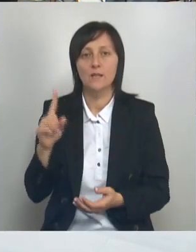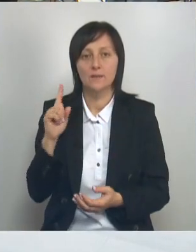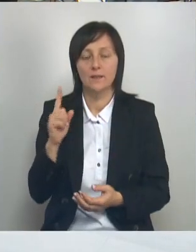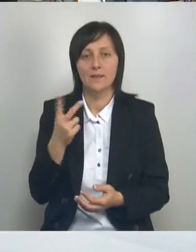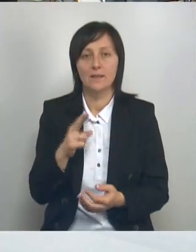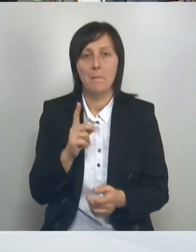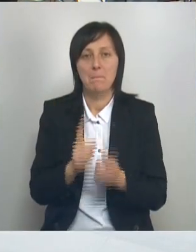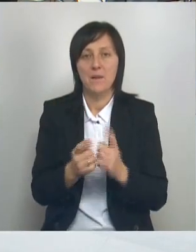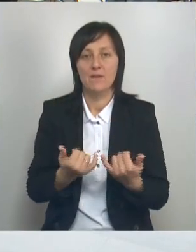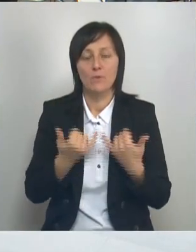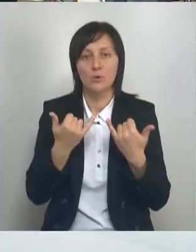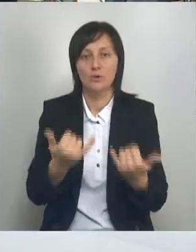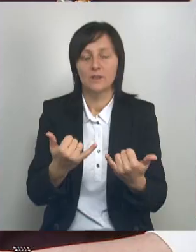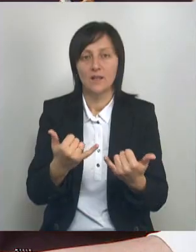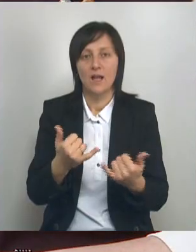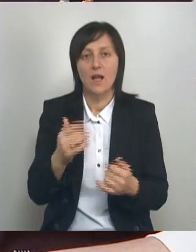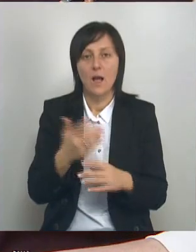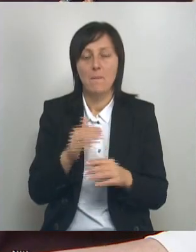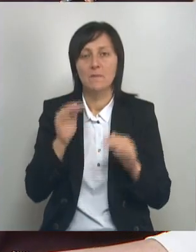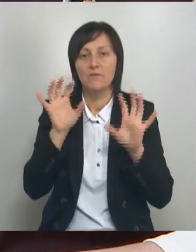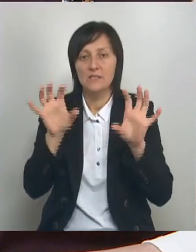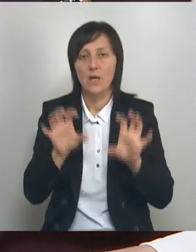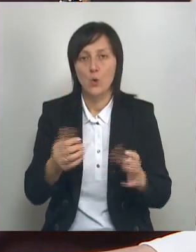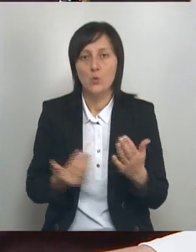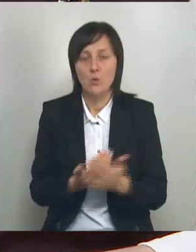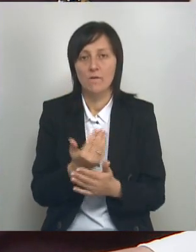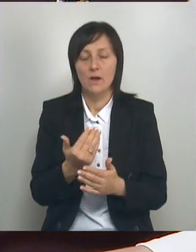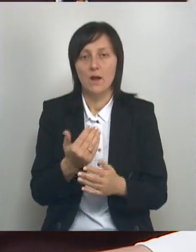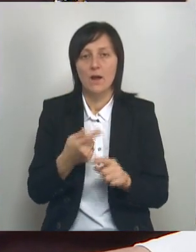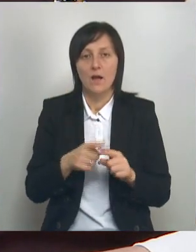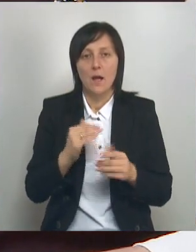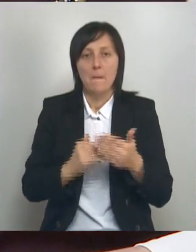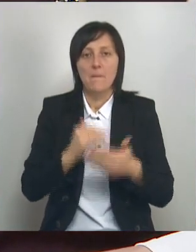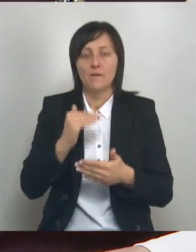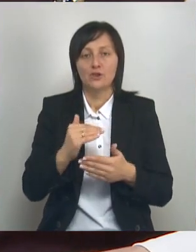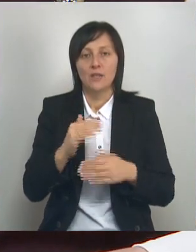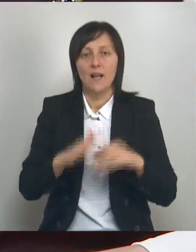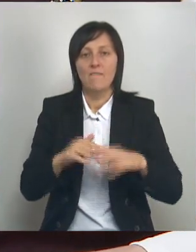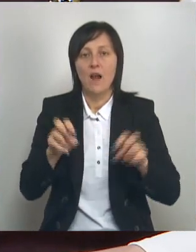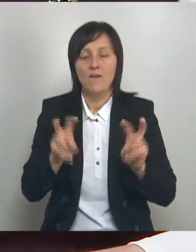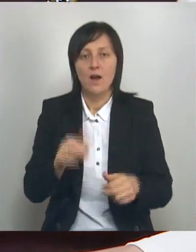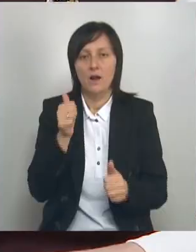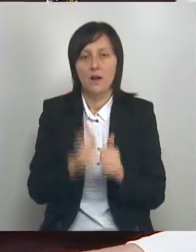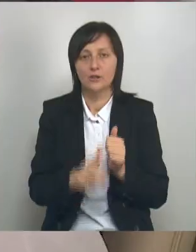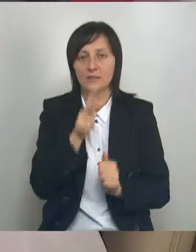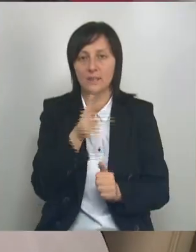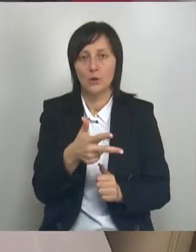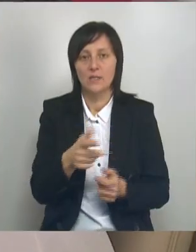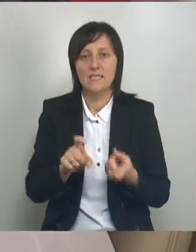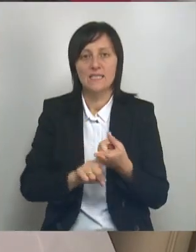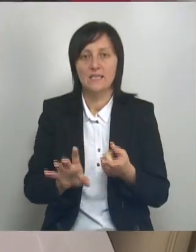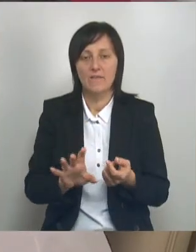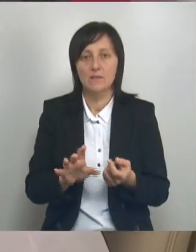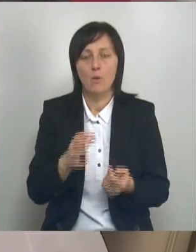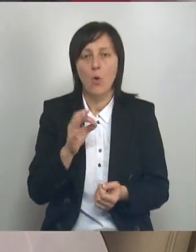сурдопереводчиков вступили в силу федеральные профстандарты. Они подразумевают повышение квалификации каждые три года, вне зависимости от